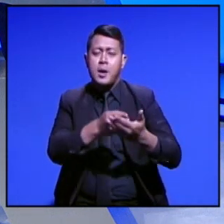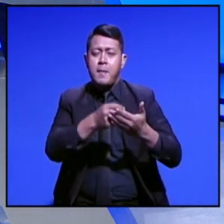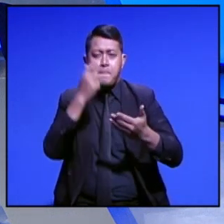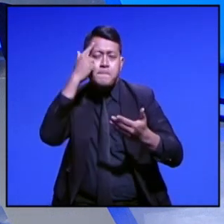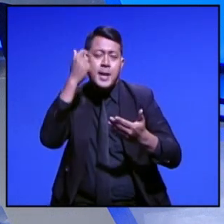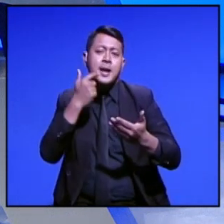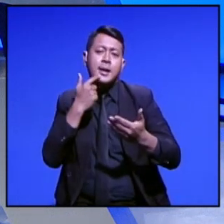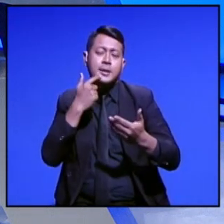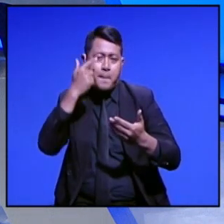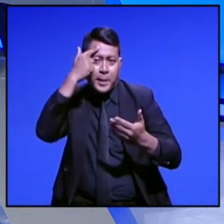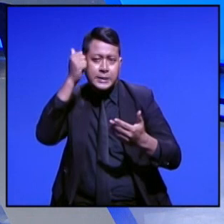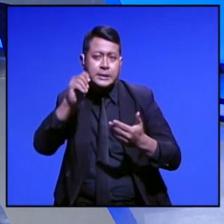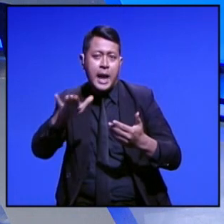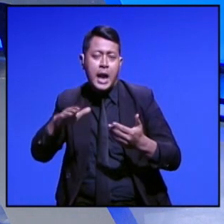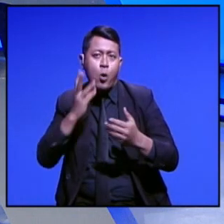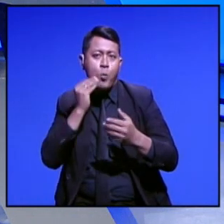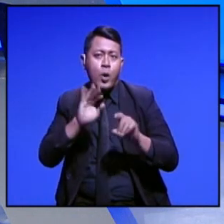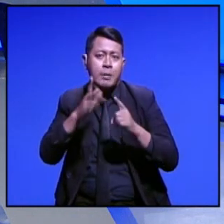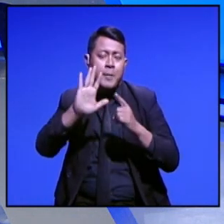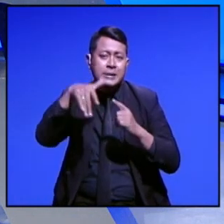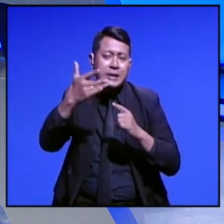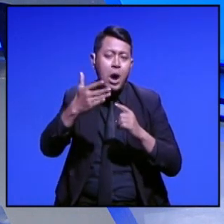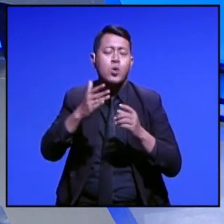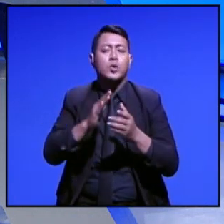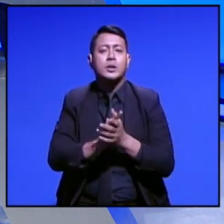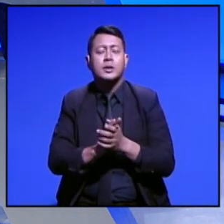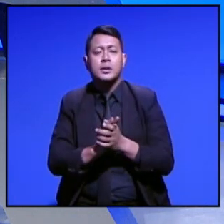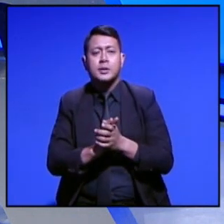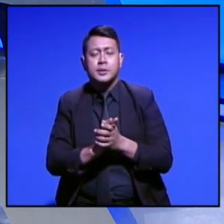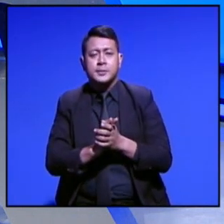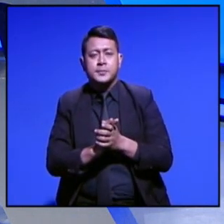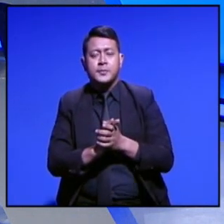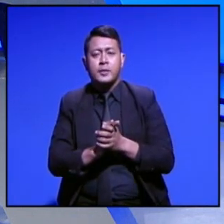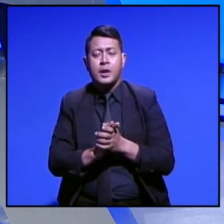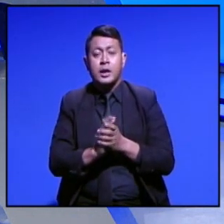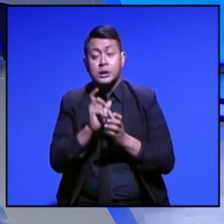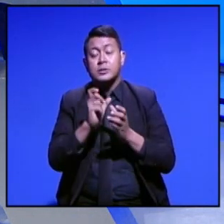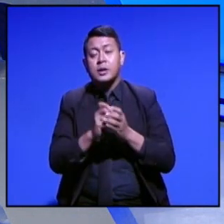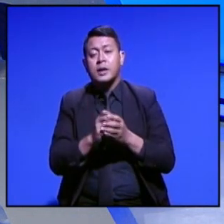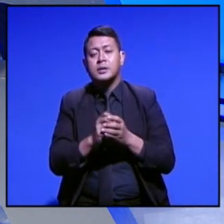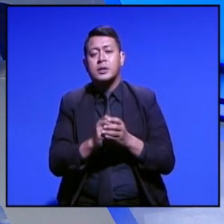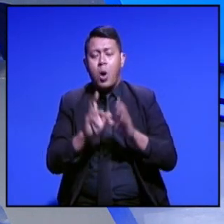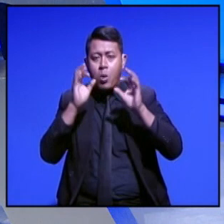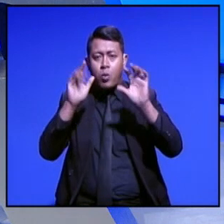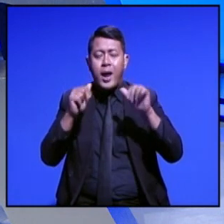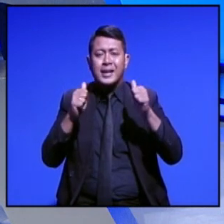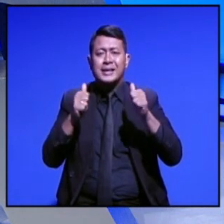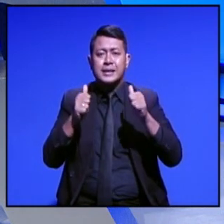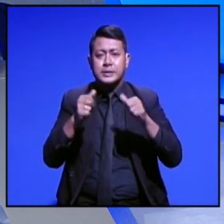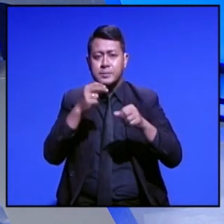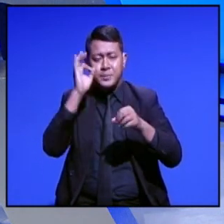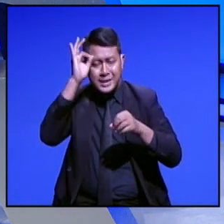prestasi anak-anak berusia 15 tahun di bawah kendali OECD, sebuah organisasi dunia yang menaungi